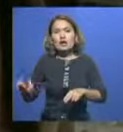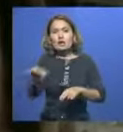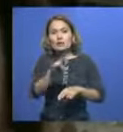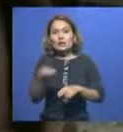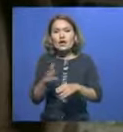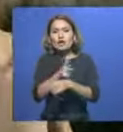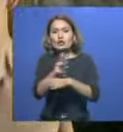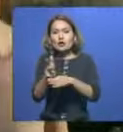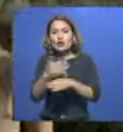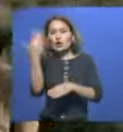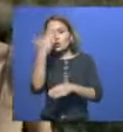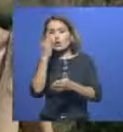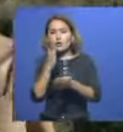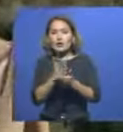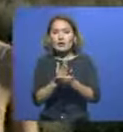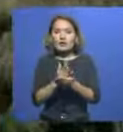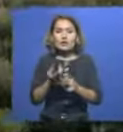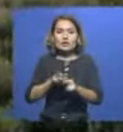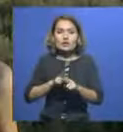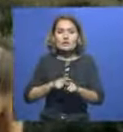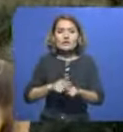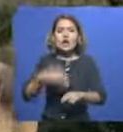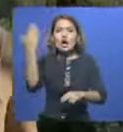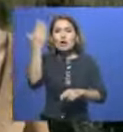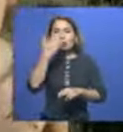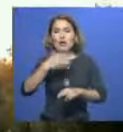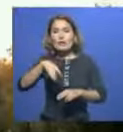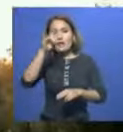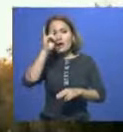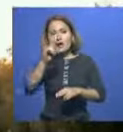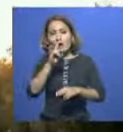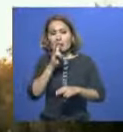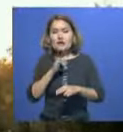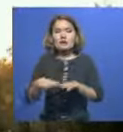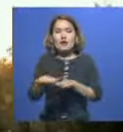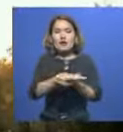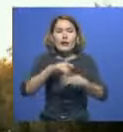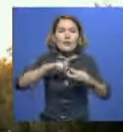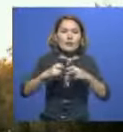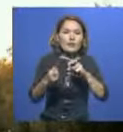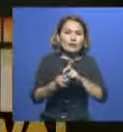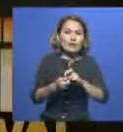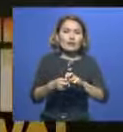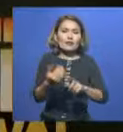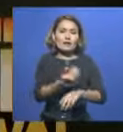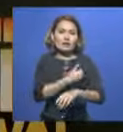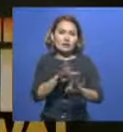фильмді де бар. Рейшері Жанна Исабаева. Ол осы кино арқылы қазіргі қоғамдағы көкекесті мәселелерді көрсеткен.